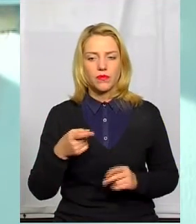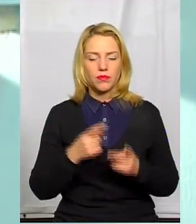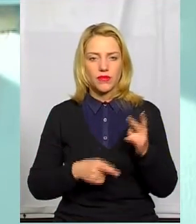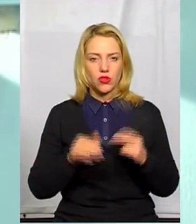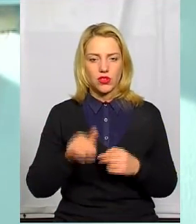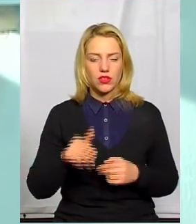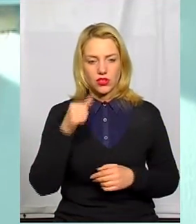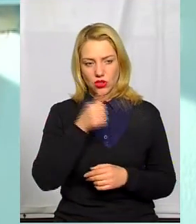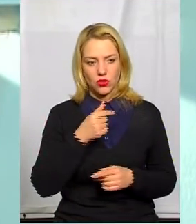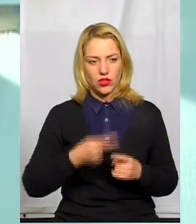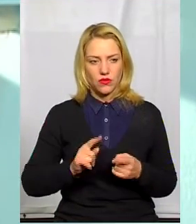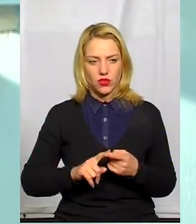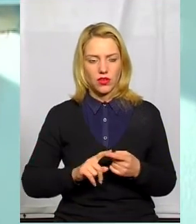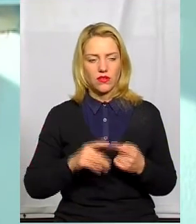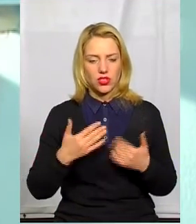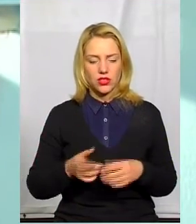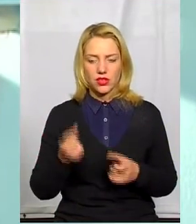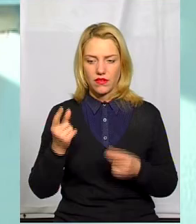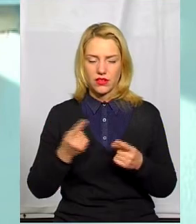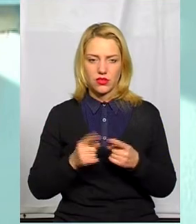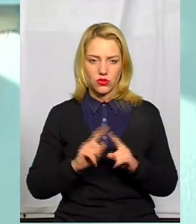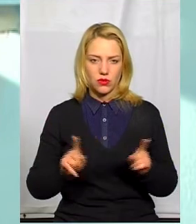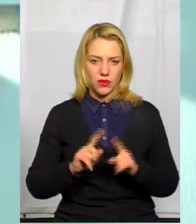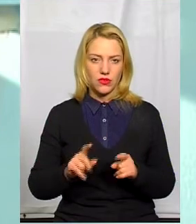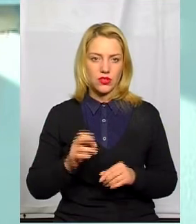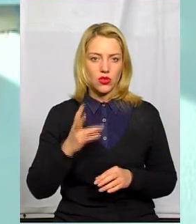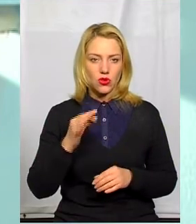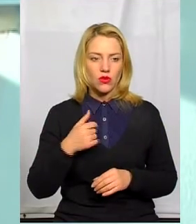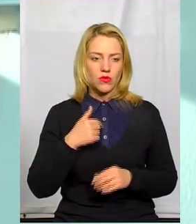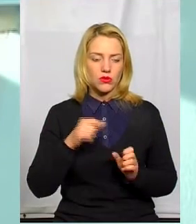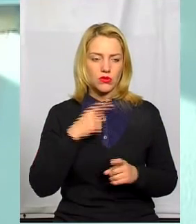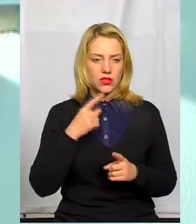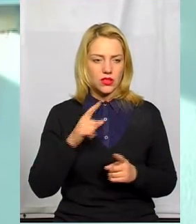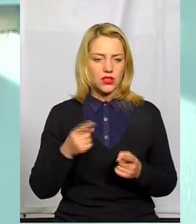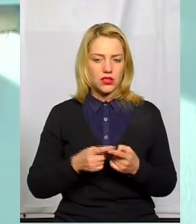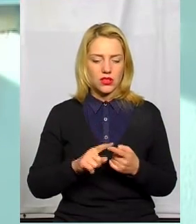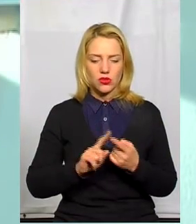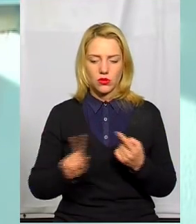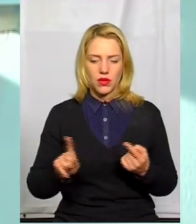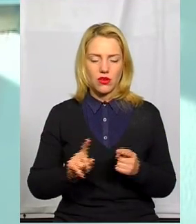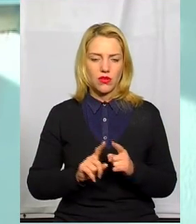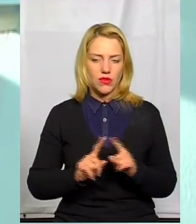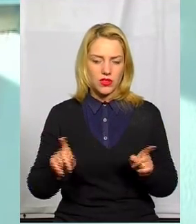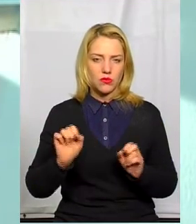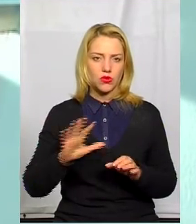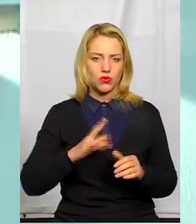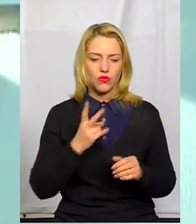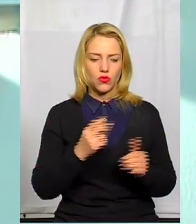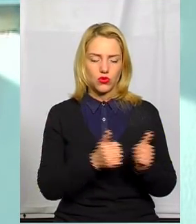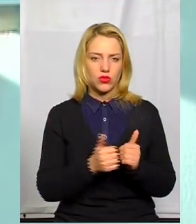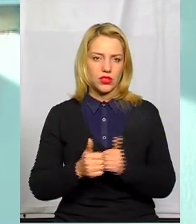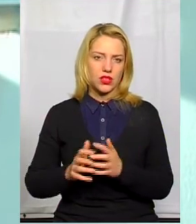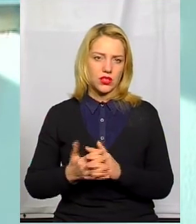тисячі років, вони вже з'явилися, ці особливості, але ми знаємо, значить, що ці особливості можуть бути в двох сусідніх селах, от,